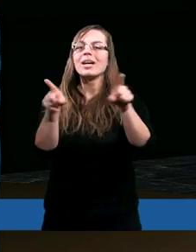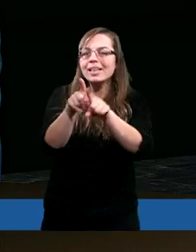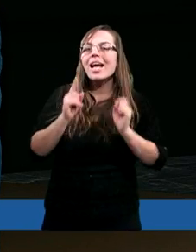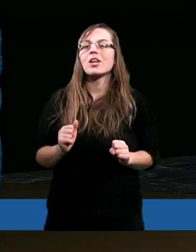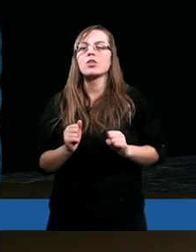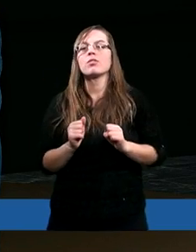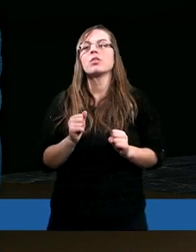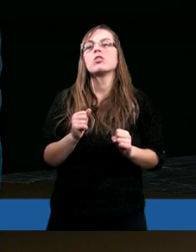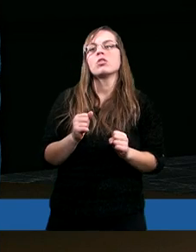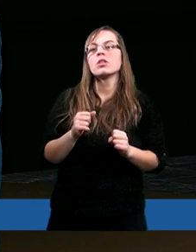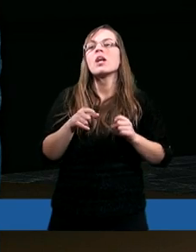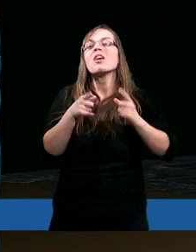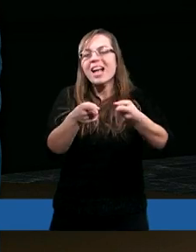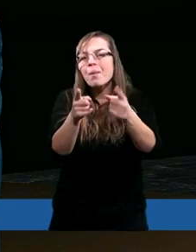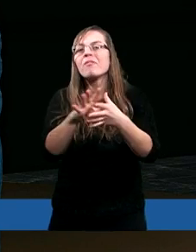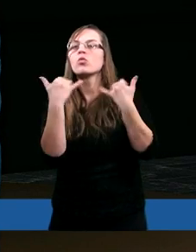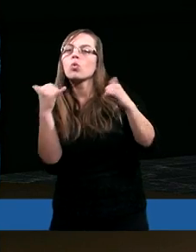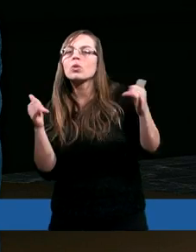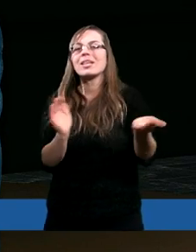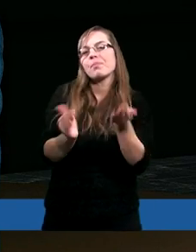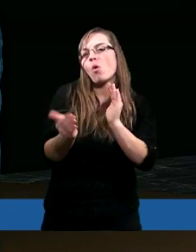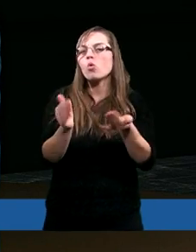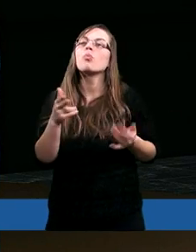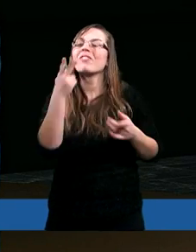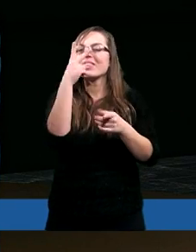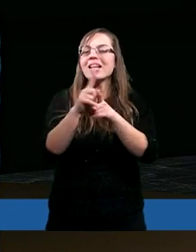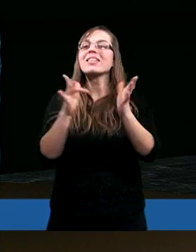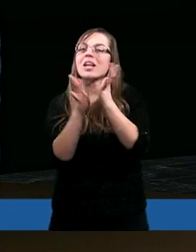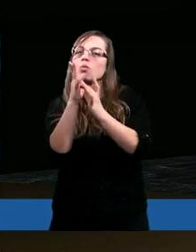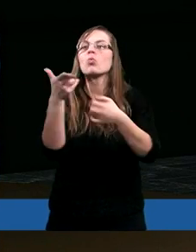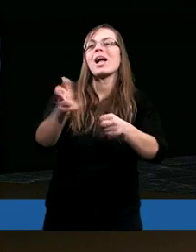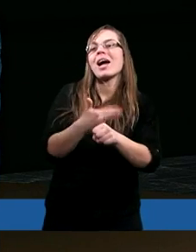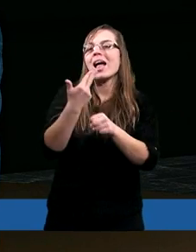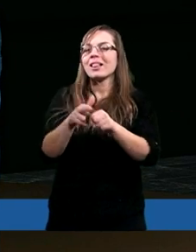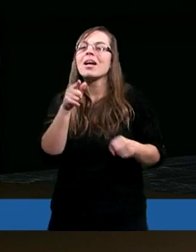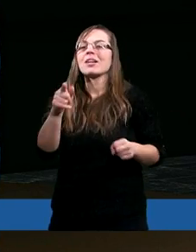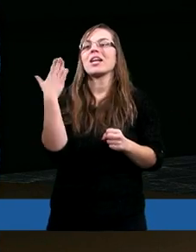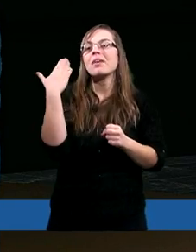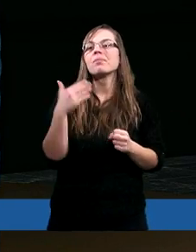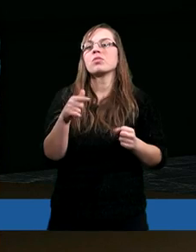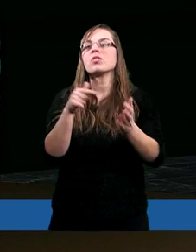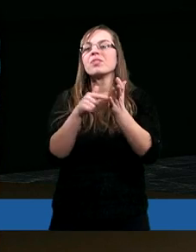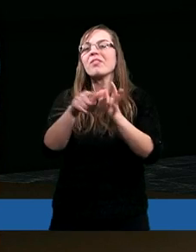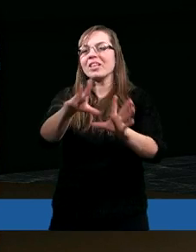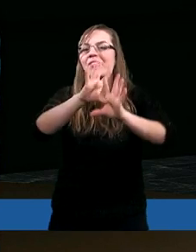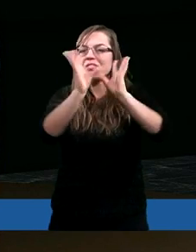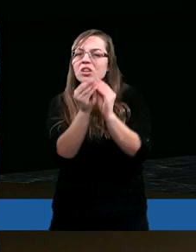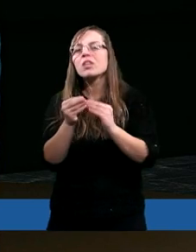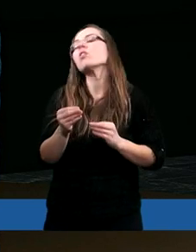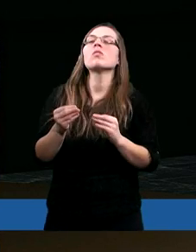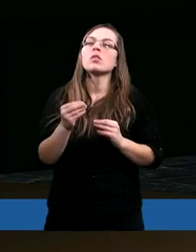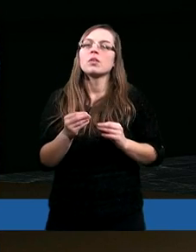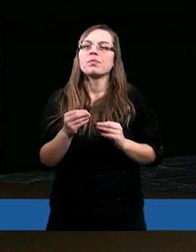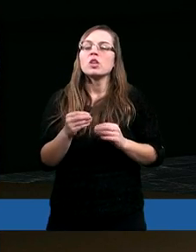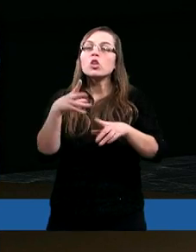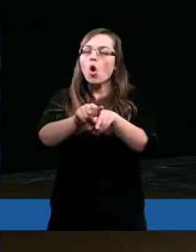działał w różny sposób. Też widzimy Pana Jezusa, kiedy wygania właśnie tych wszystkich przekupniów